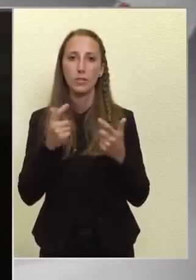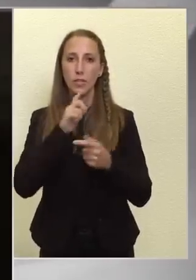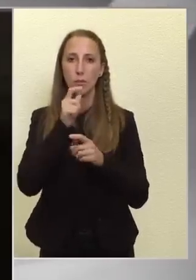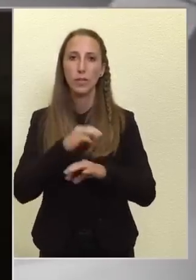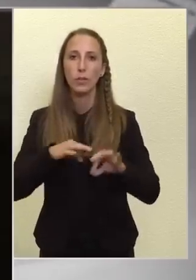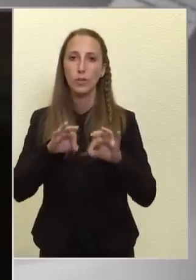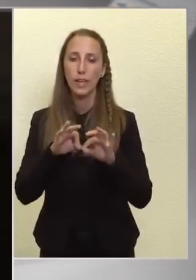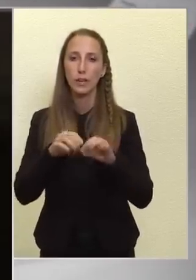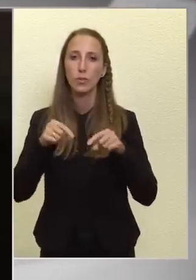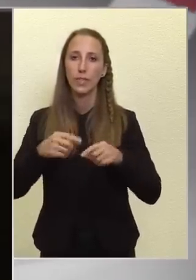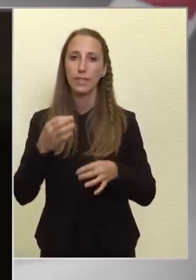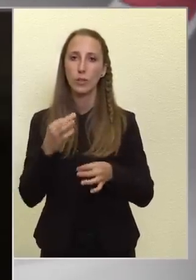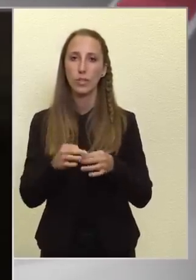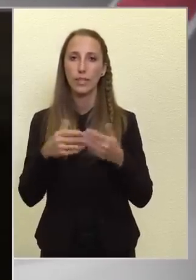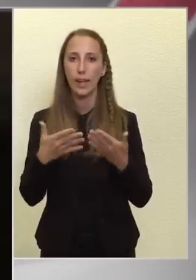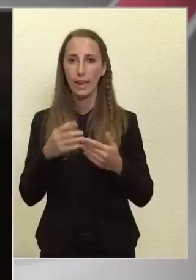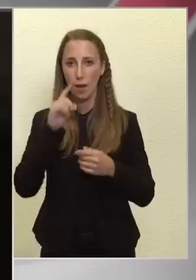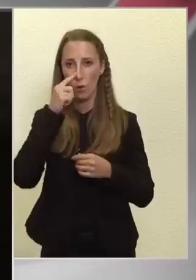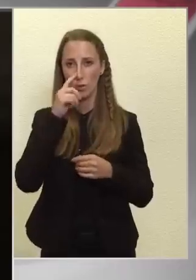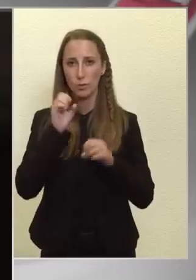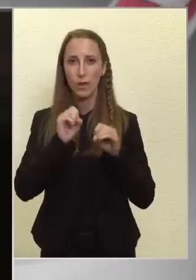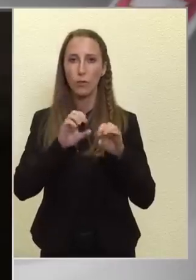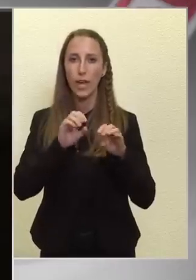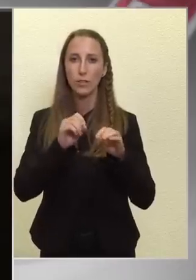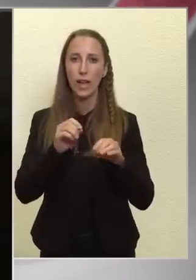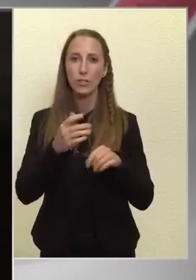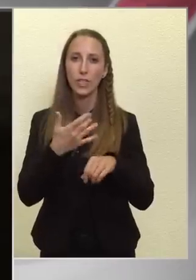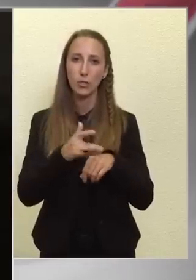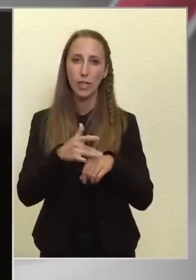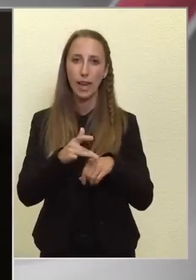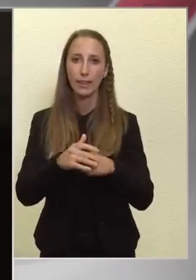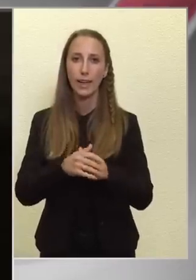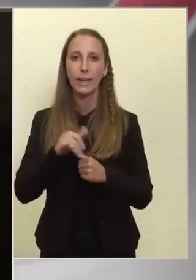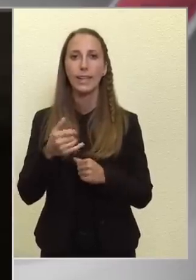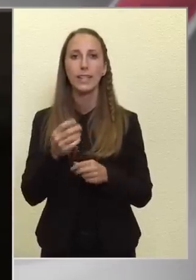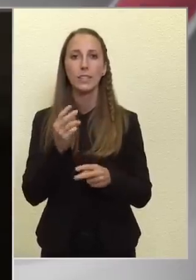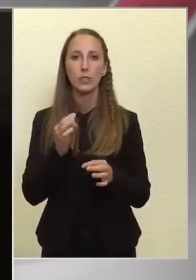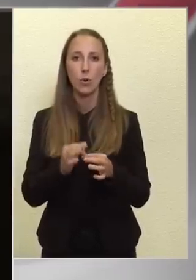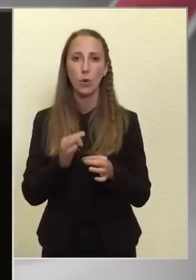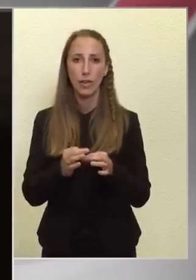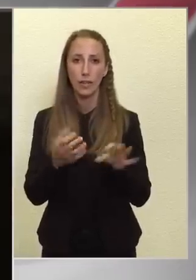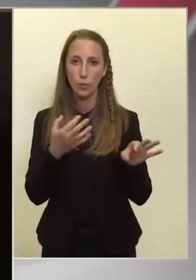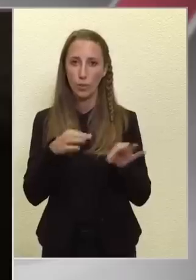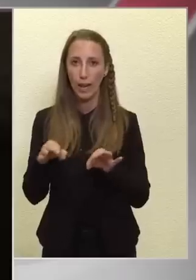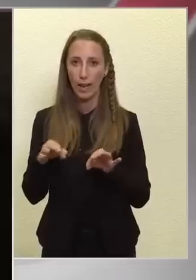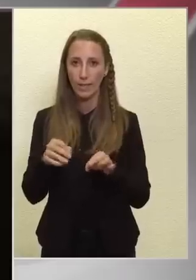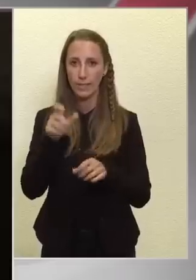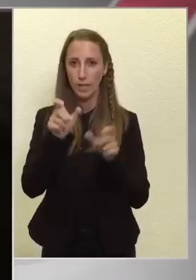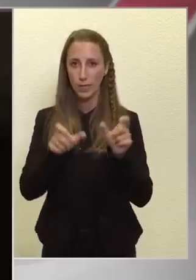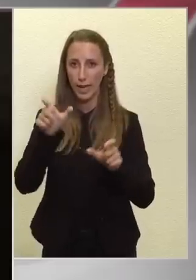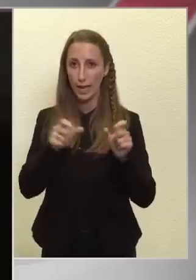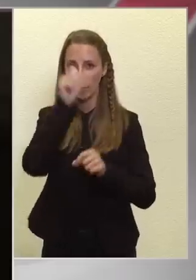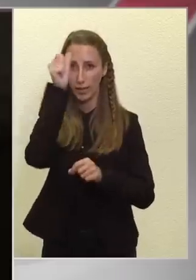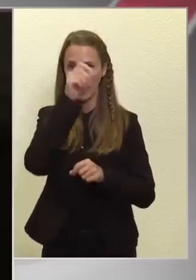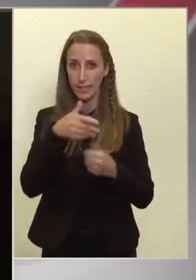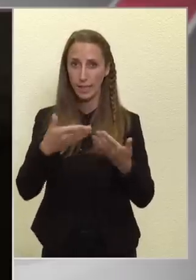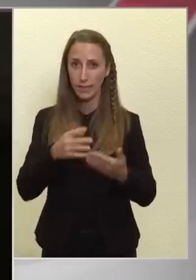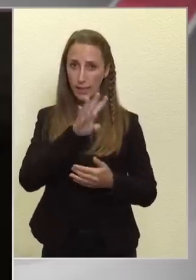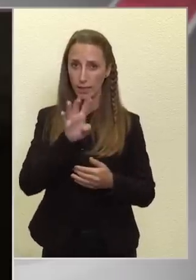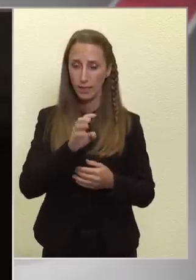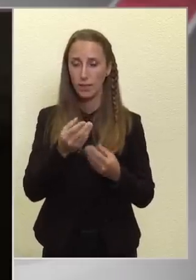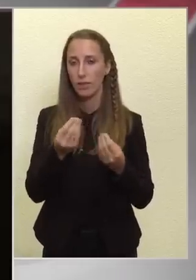hogy itt történtek-e orosz befolyásolási kísérletek, és konkrét ügyeket, személyeket megnevezett-e